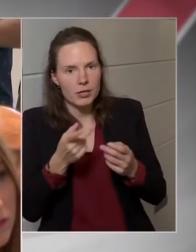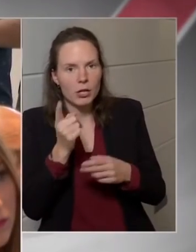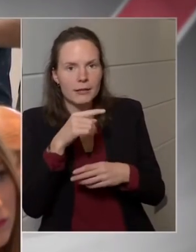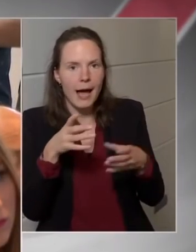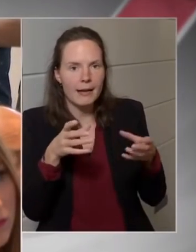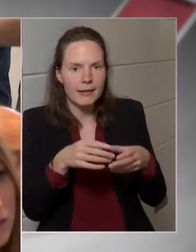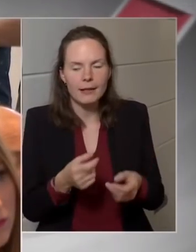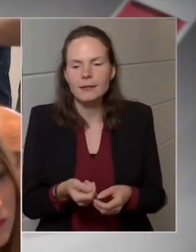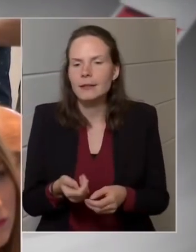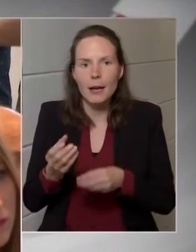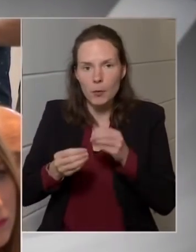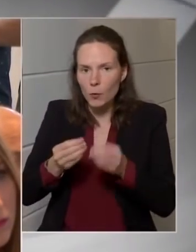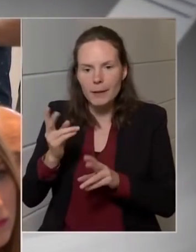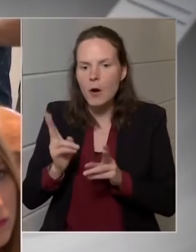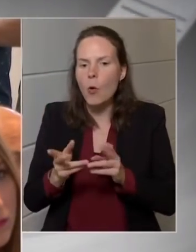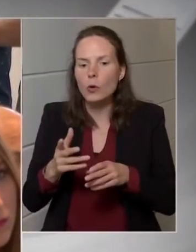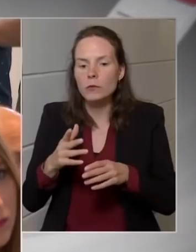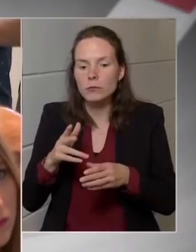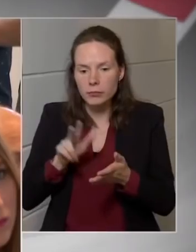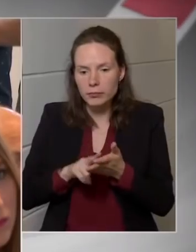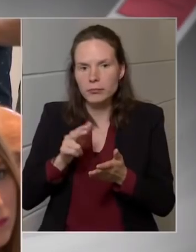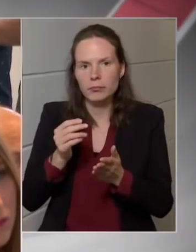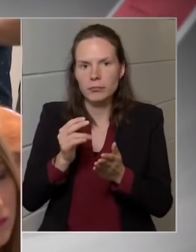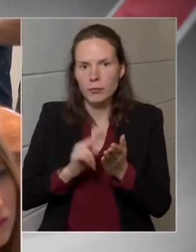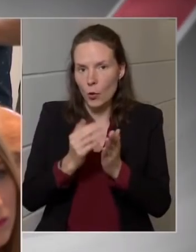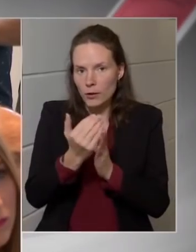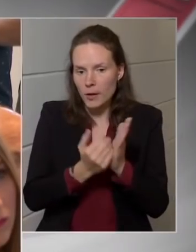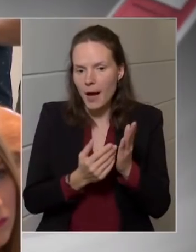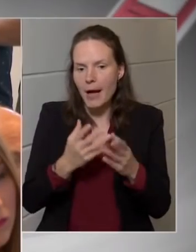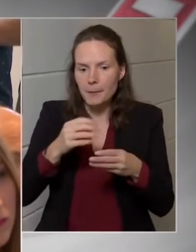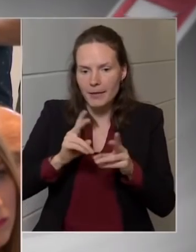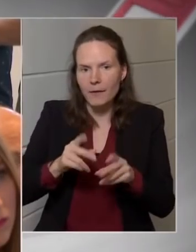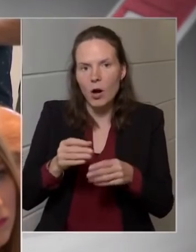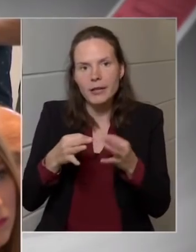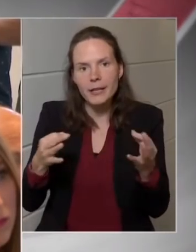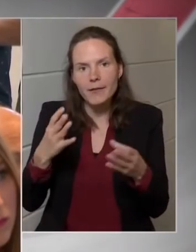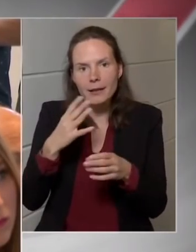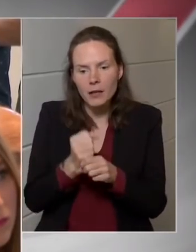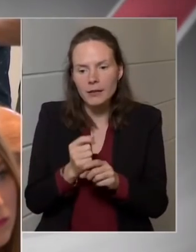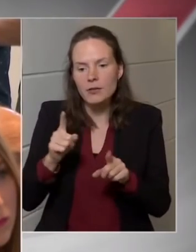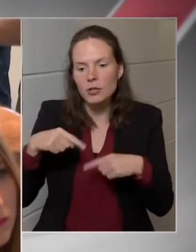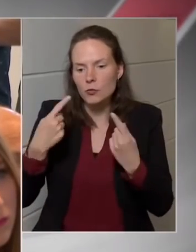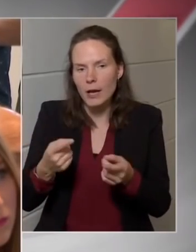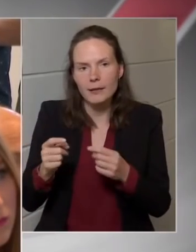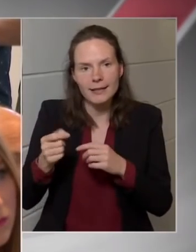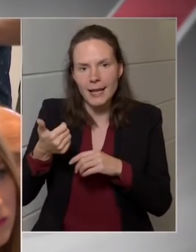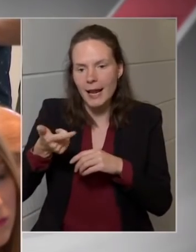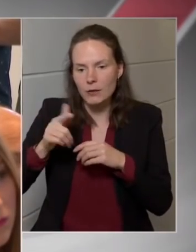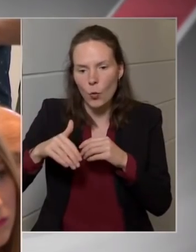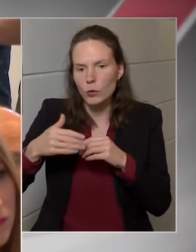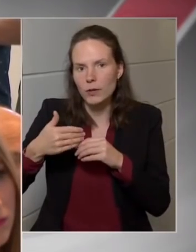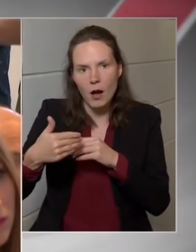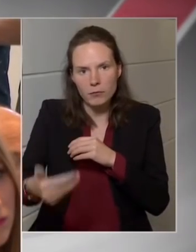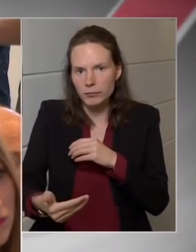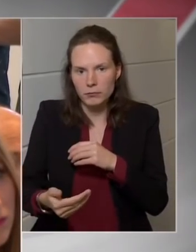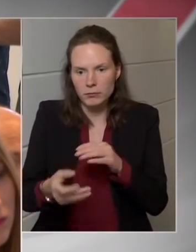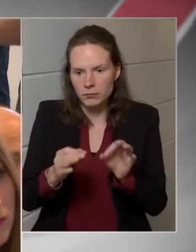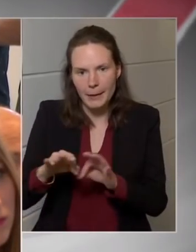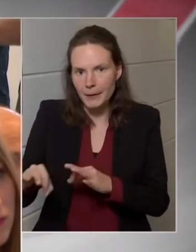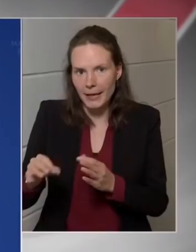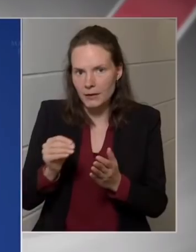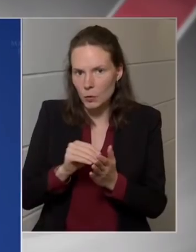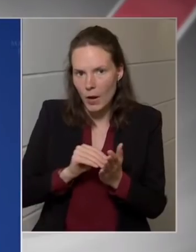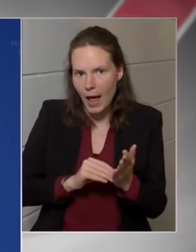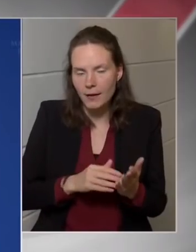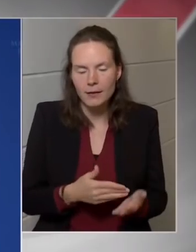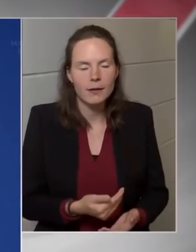hogy elfogadnak egy jogszabályt, amiben van szóval egy nyilvántartásról, és ezután a 11 hónapon keresztül nem készül el? De az a